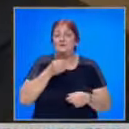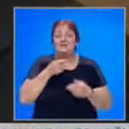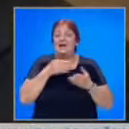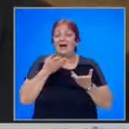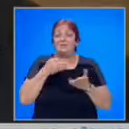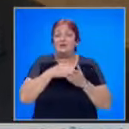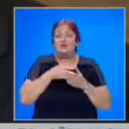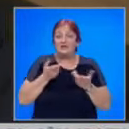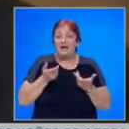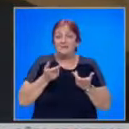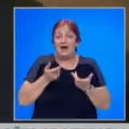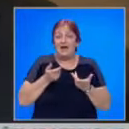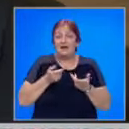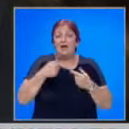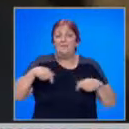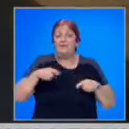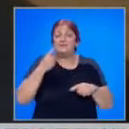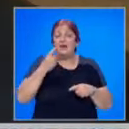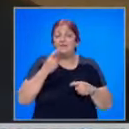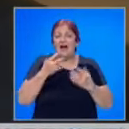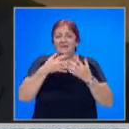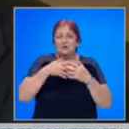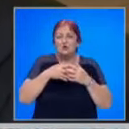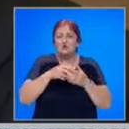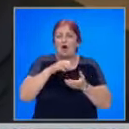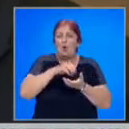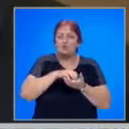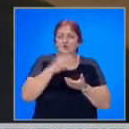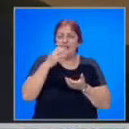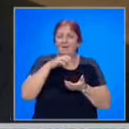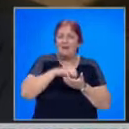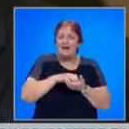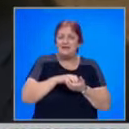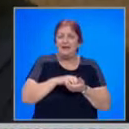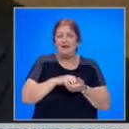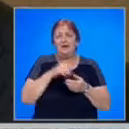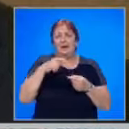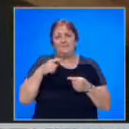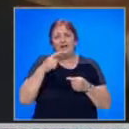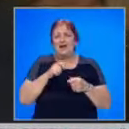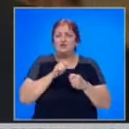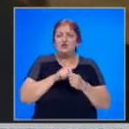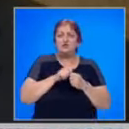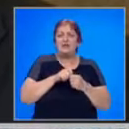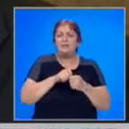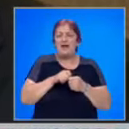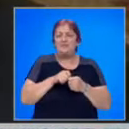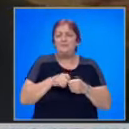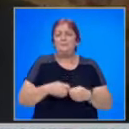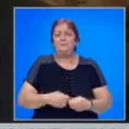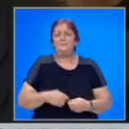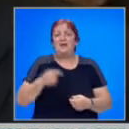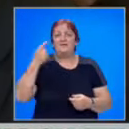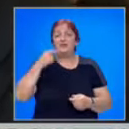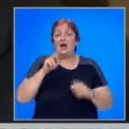защо. Ние сме една сложна демократична конструкция от три партии с органи и така нататък. Кога може да имате вече готова?